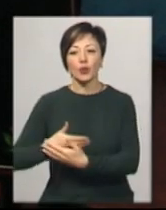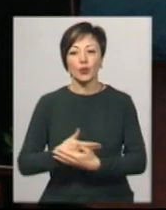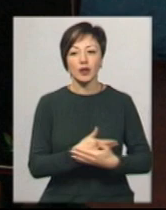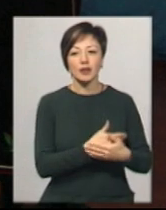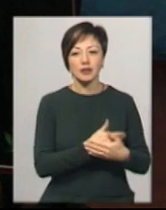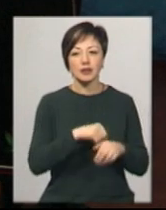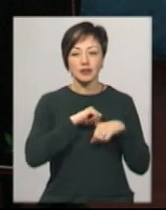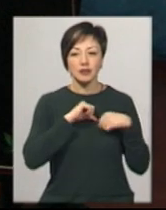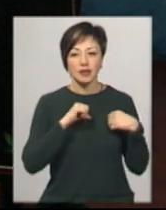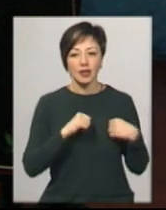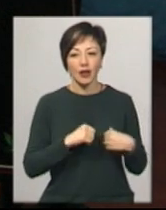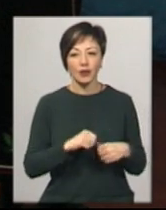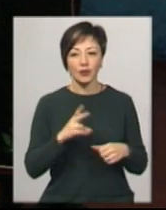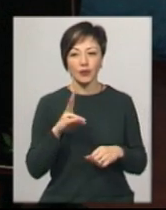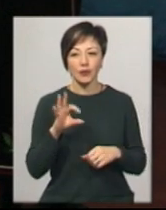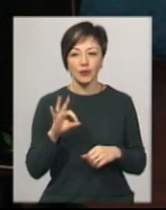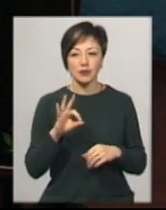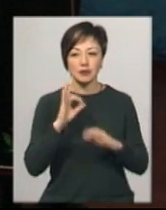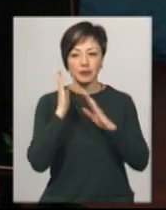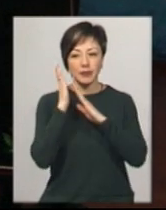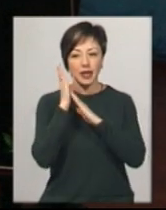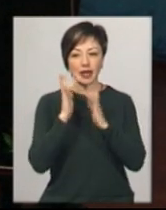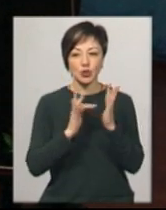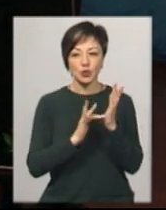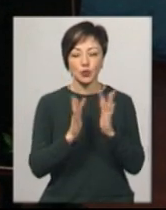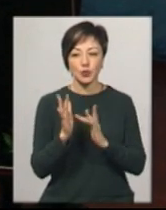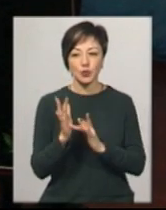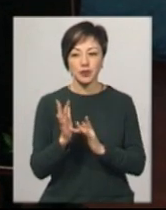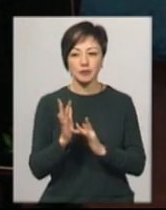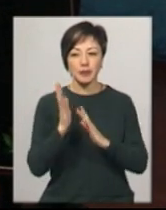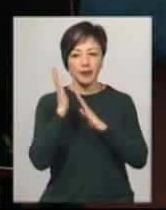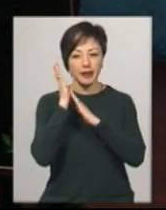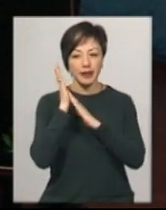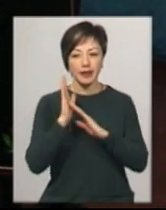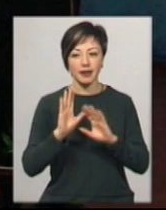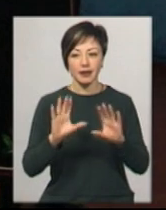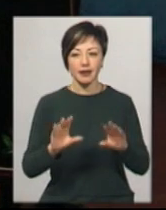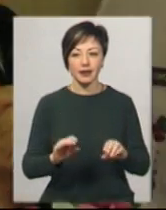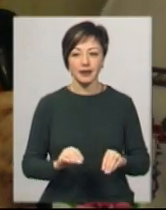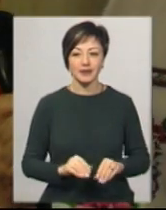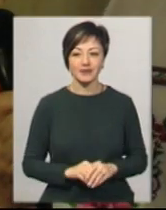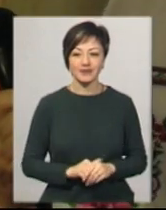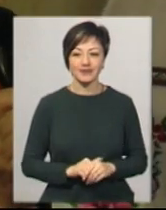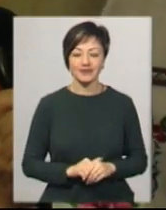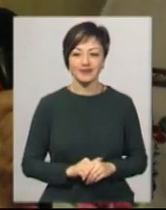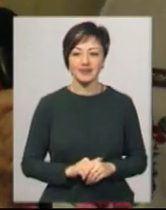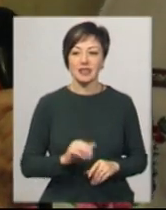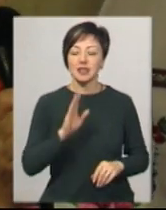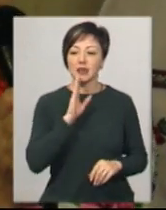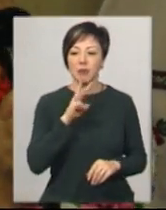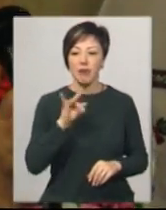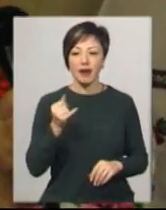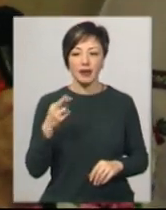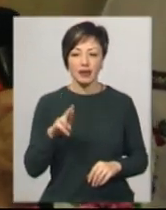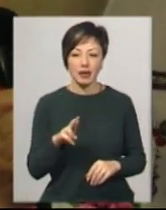середеньку, спи, ісусе, спи». Марія Сачок співачем